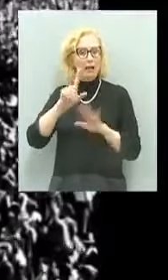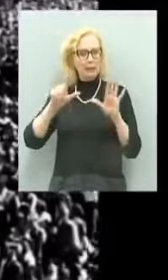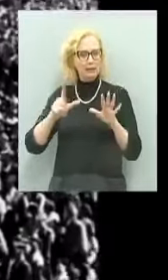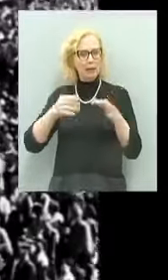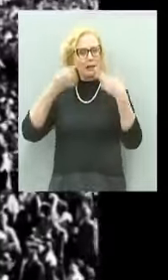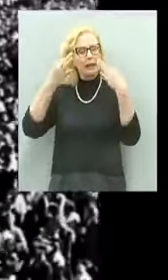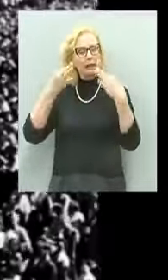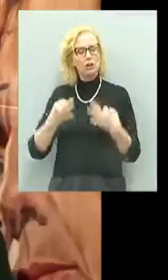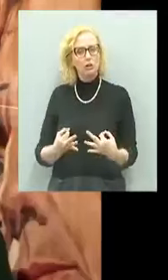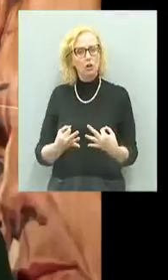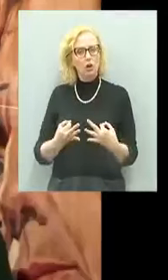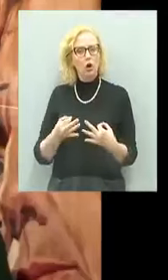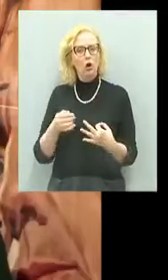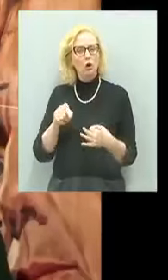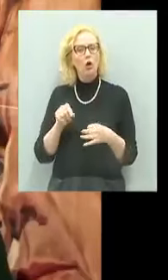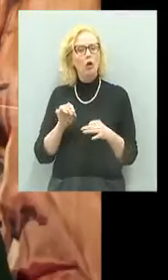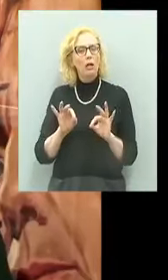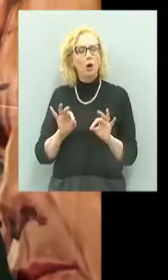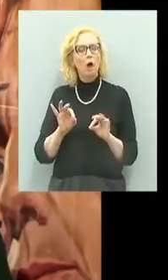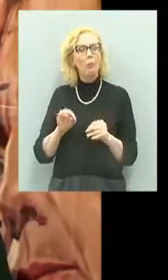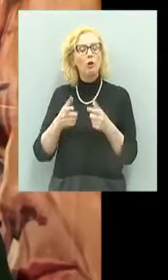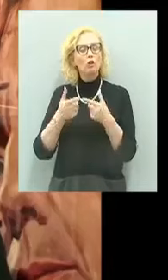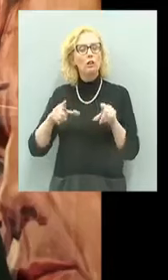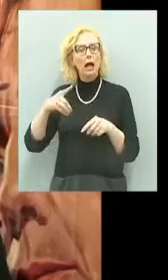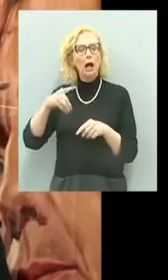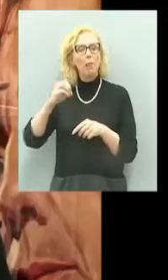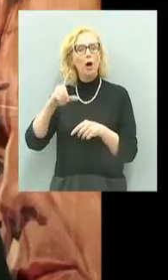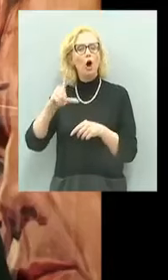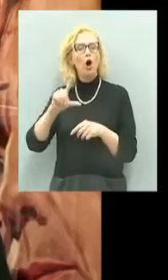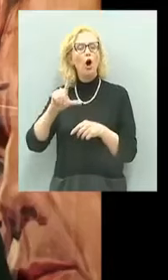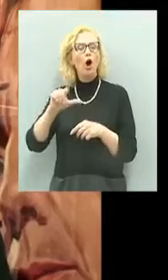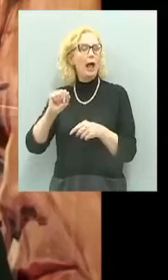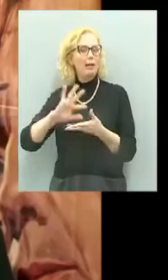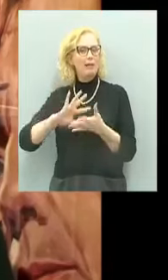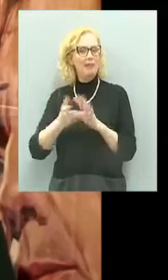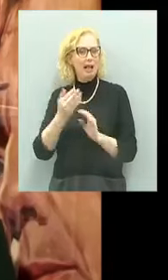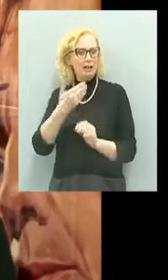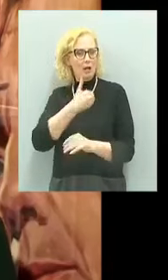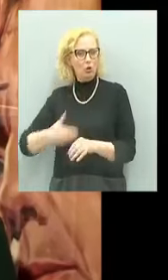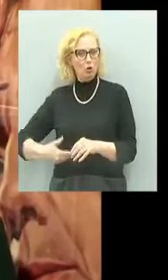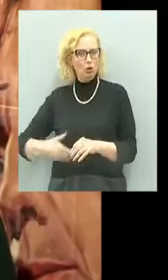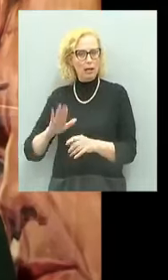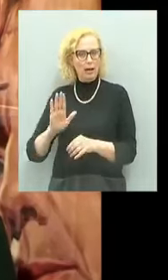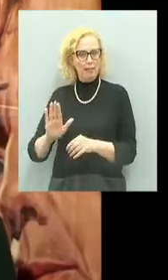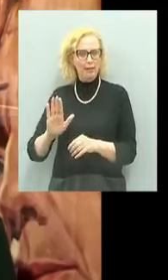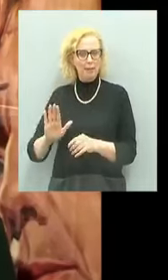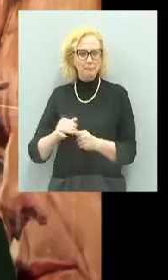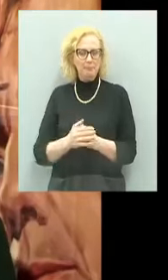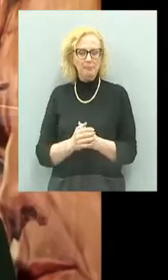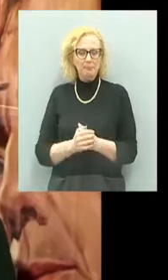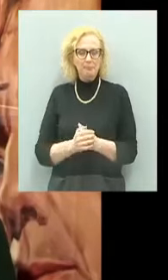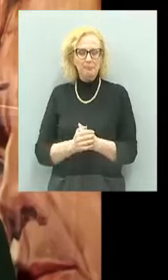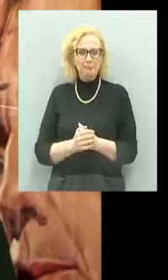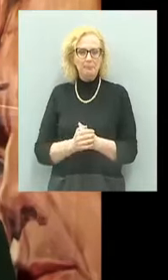stabilisce che comunque Pola passava alla Jugoslavia, e allora